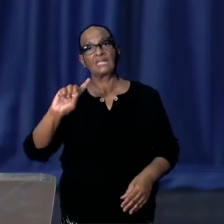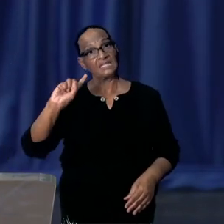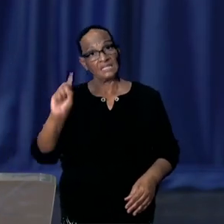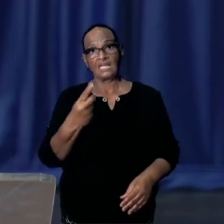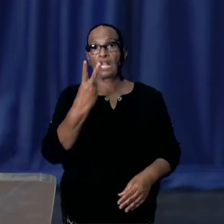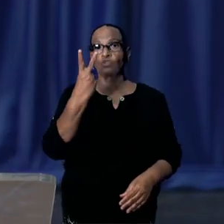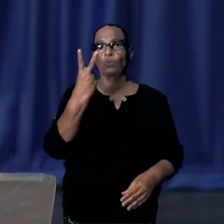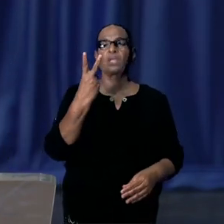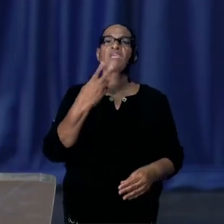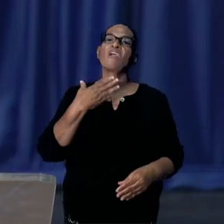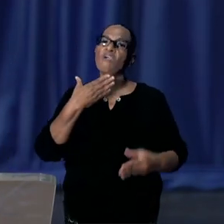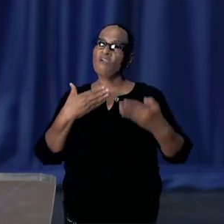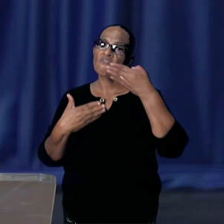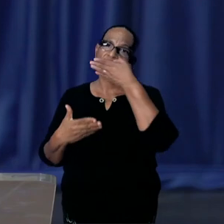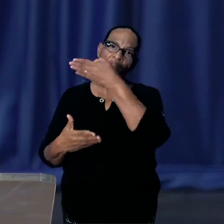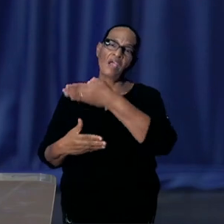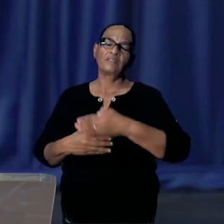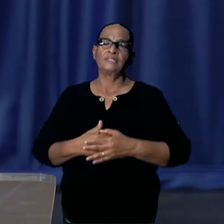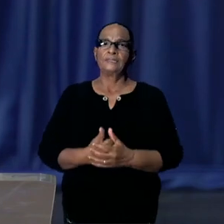vragen.